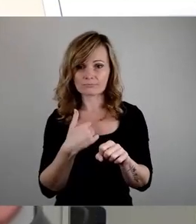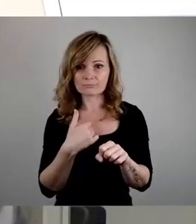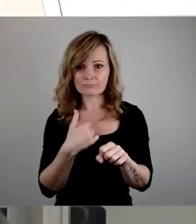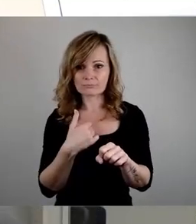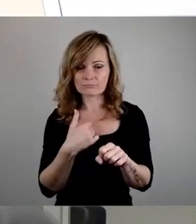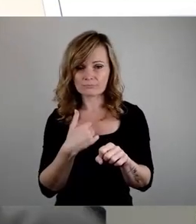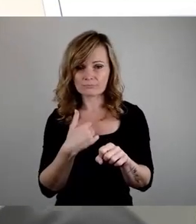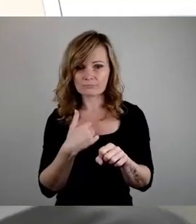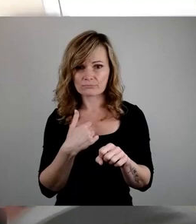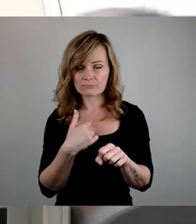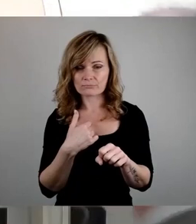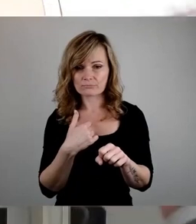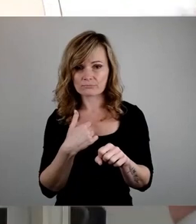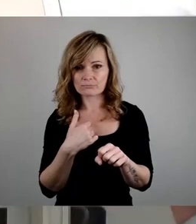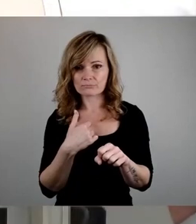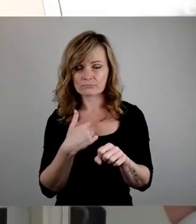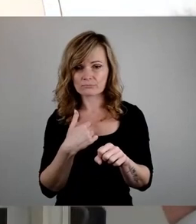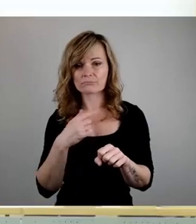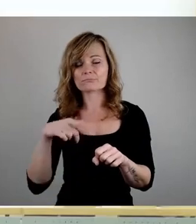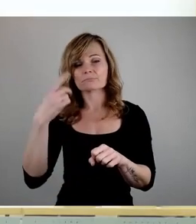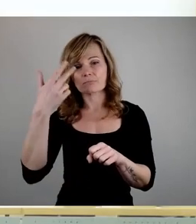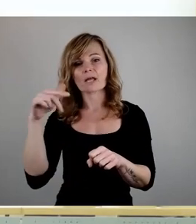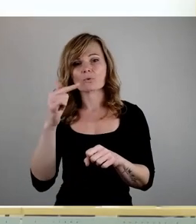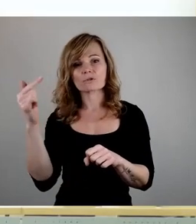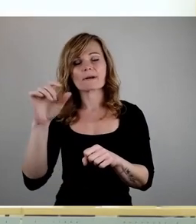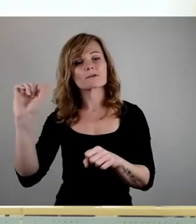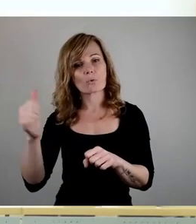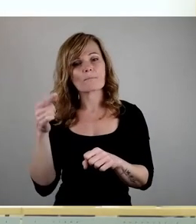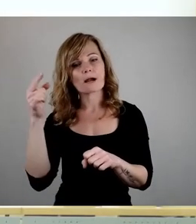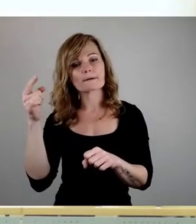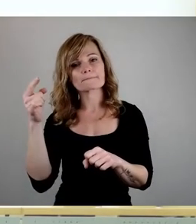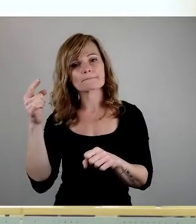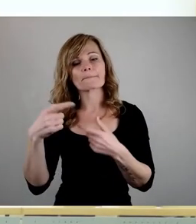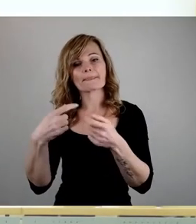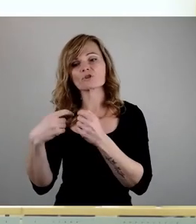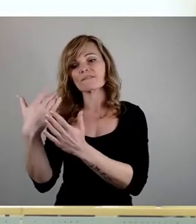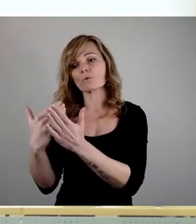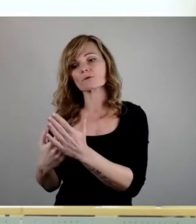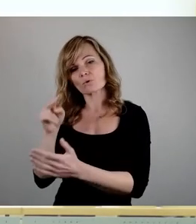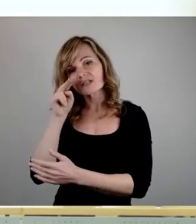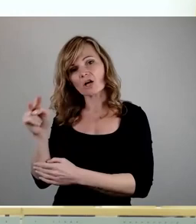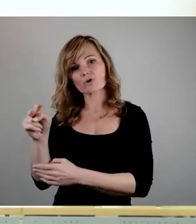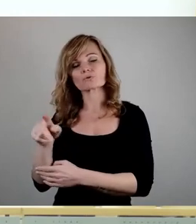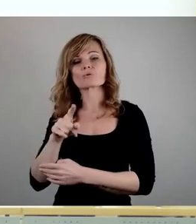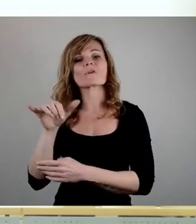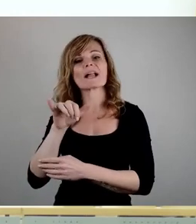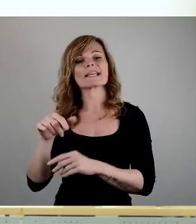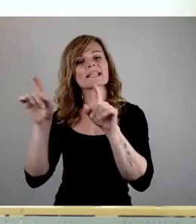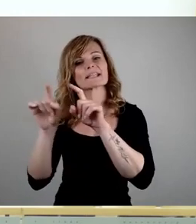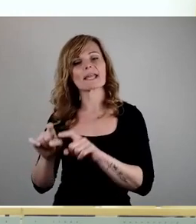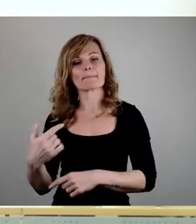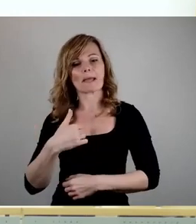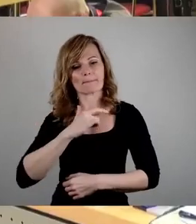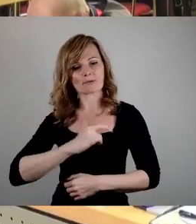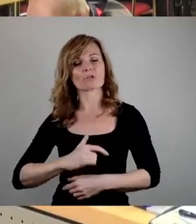Ich würde es unterbrechen und würde Herrn Kostmann bitten, noch mal in der Geschäftsordnung nachzugucken, zu welchen Themen ich mich bei einer persönlichen